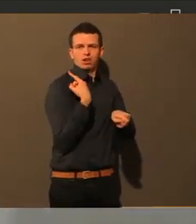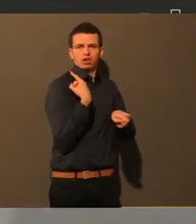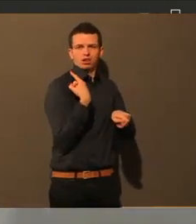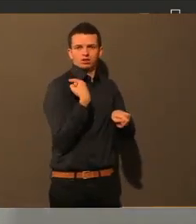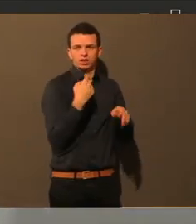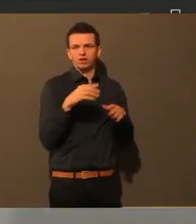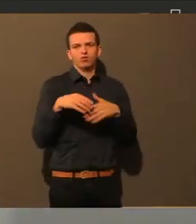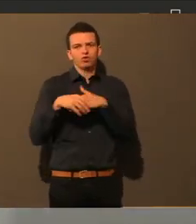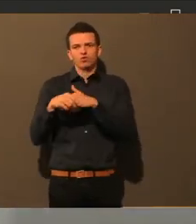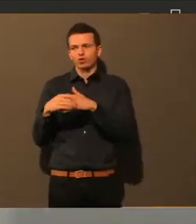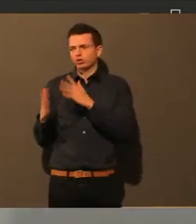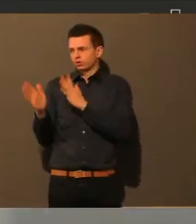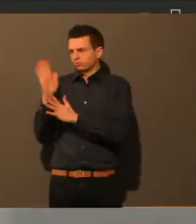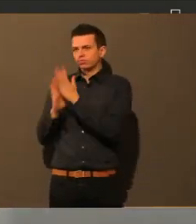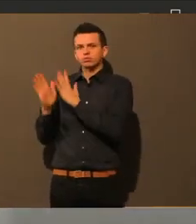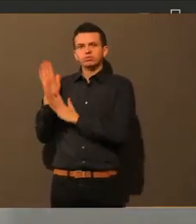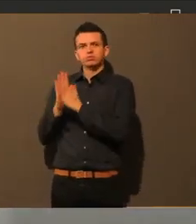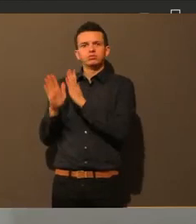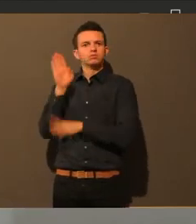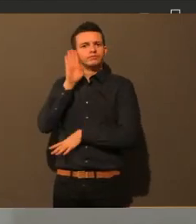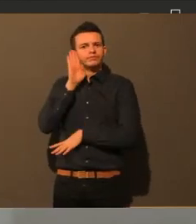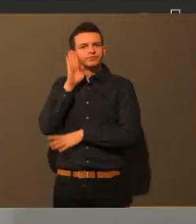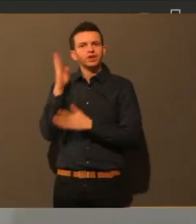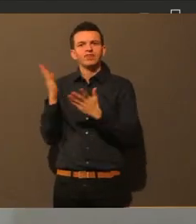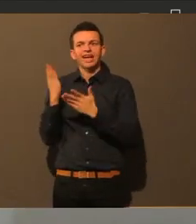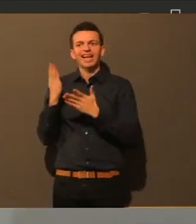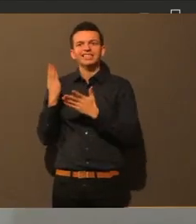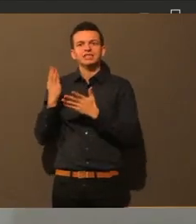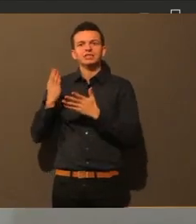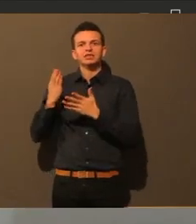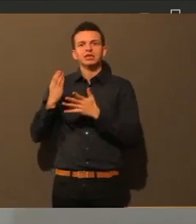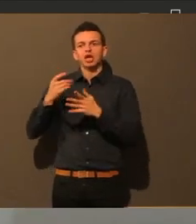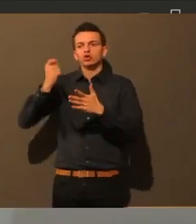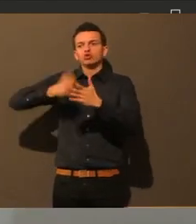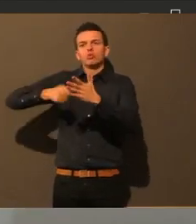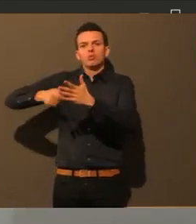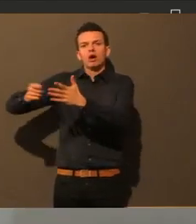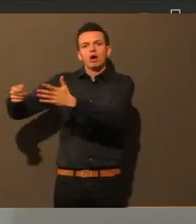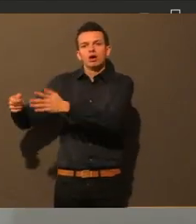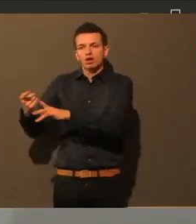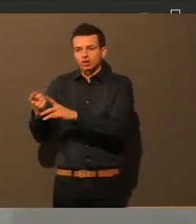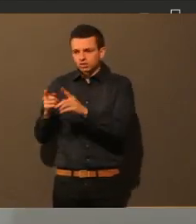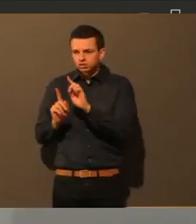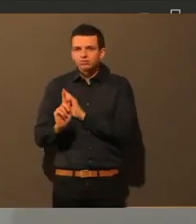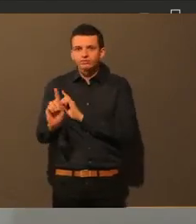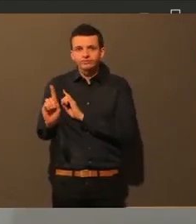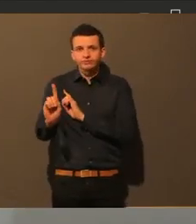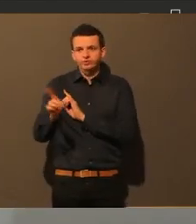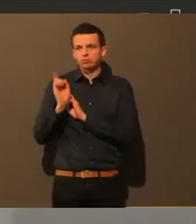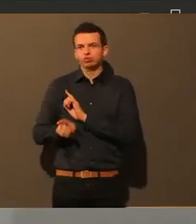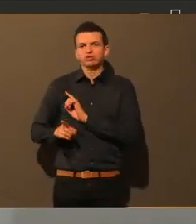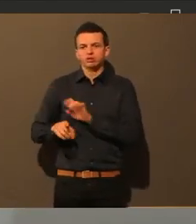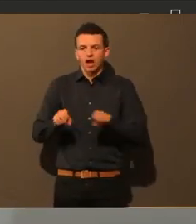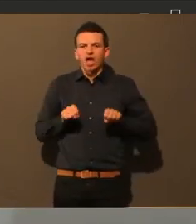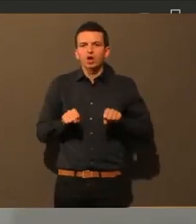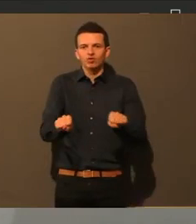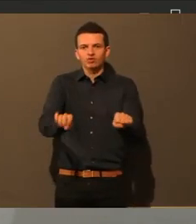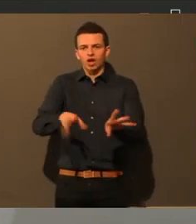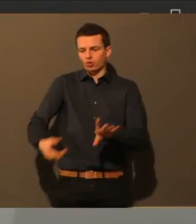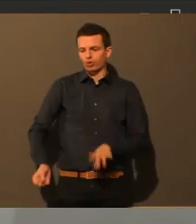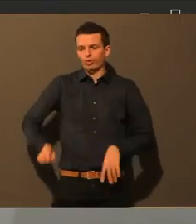zwar habe ich jetzt gehört, muss man, wenn man in den Supermarkt geht, wieder einen Einkaufswagen mitnehmen oder wahrscheinlich kommt das auf die Supermärkte an.